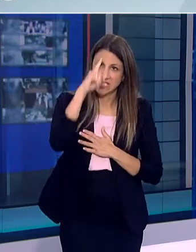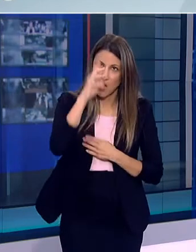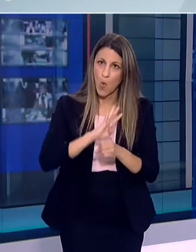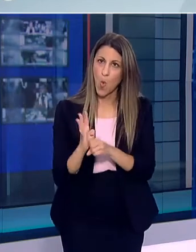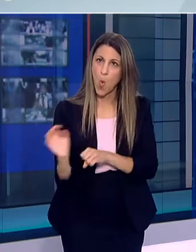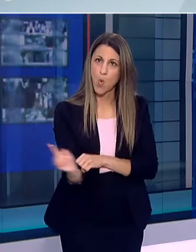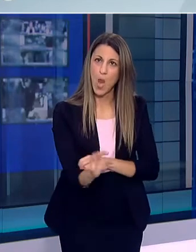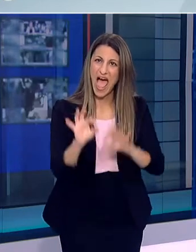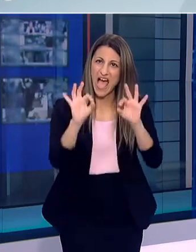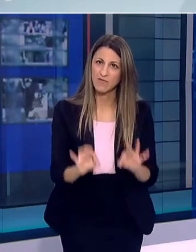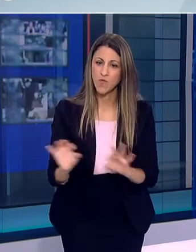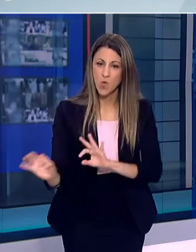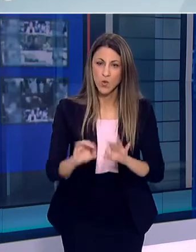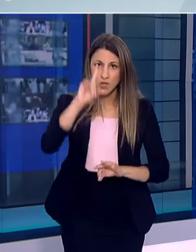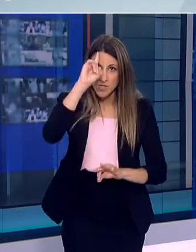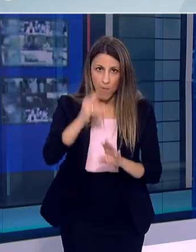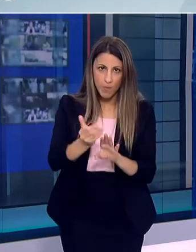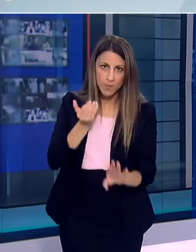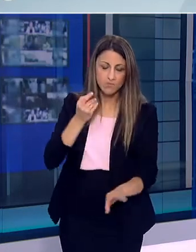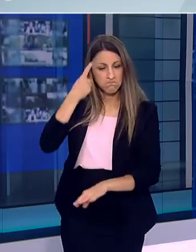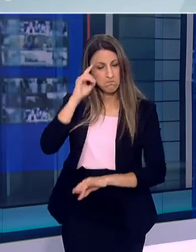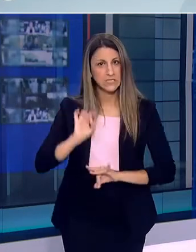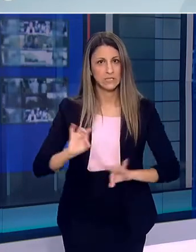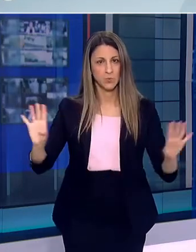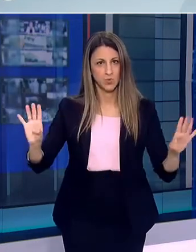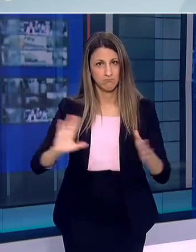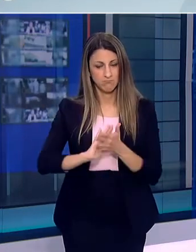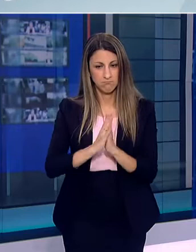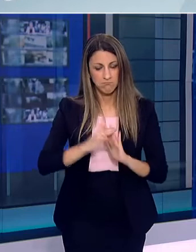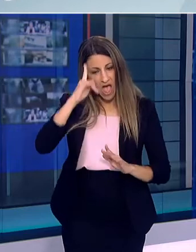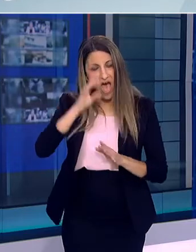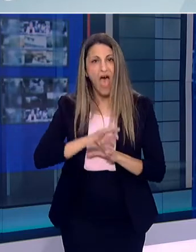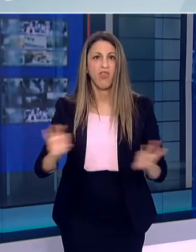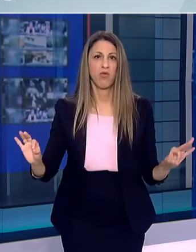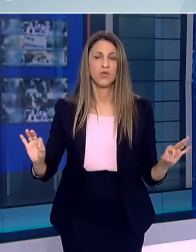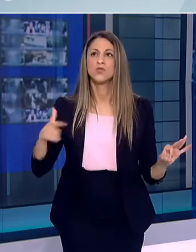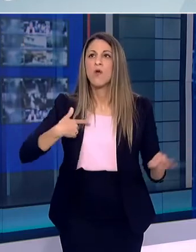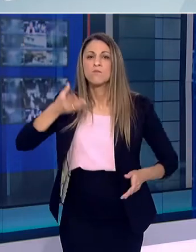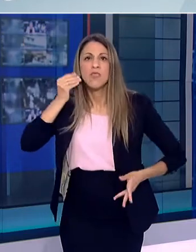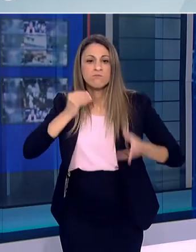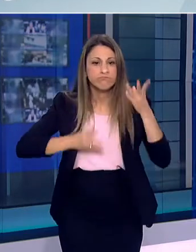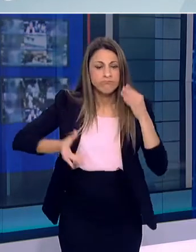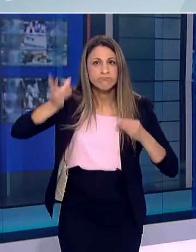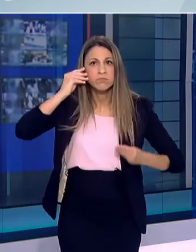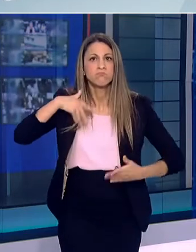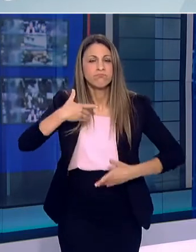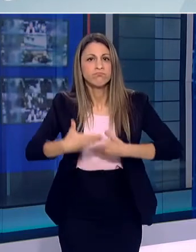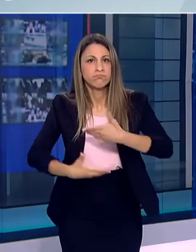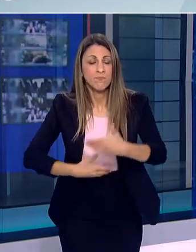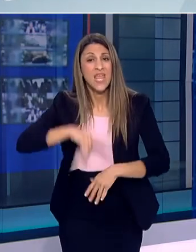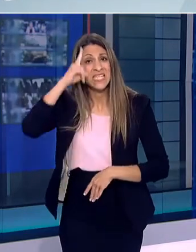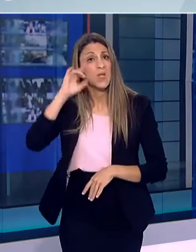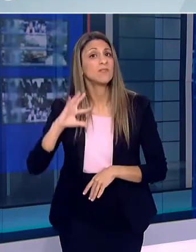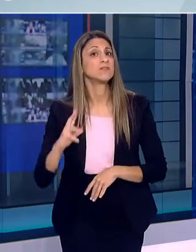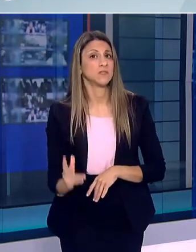κάτι το οποίο να θεωρηθεί 100% εγγύηση για να ανοίξει κάτι Αυτό που ξέρουμε με μαθηματική